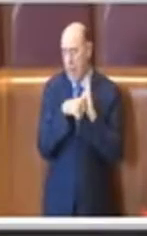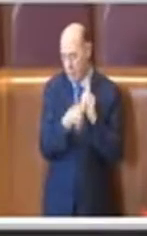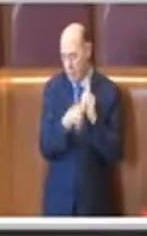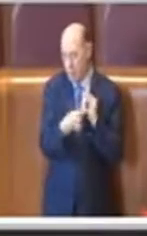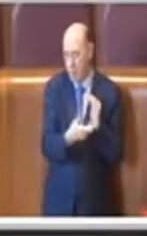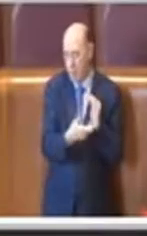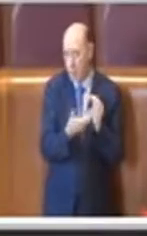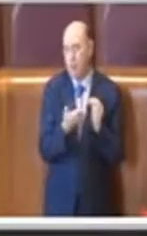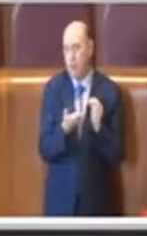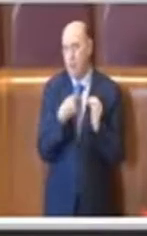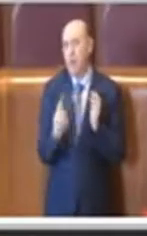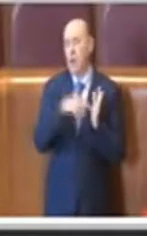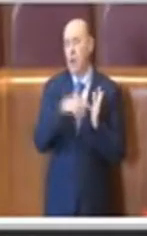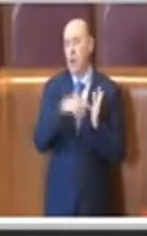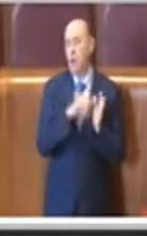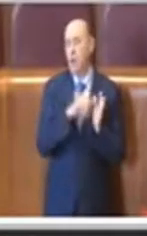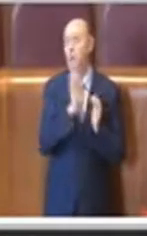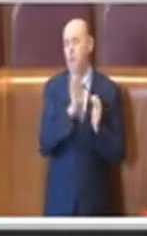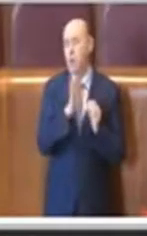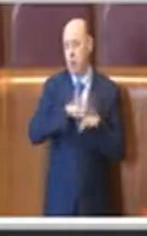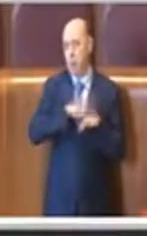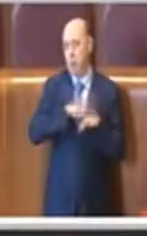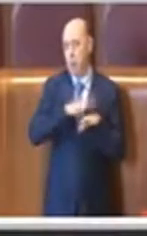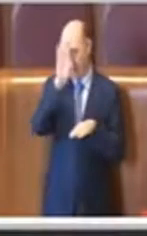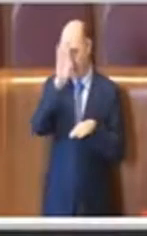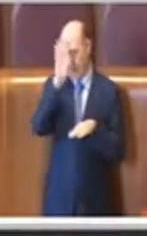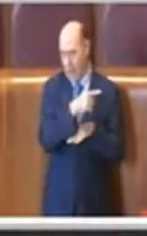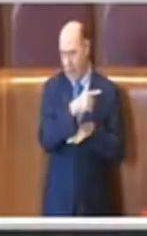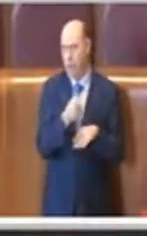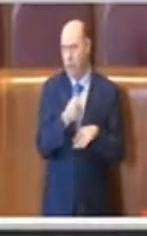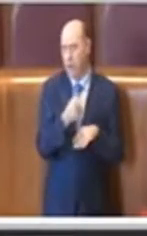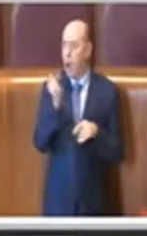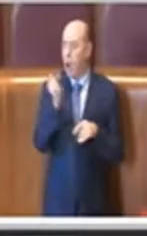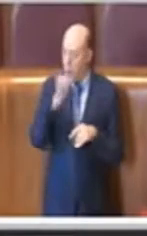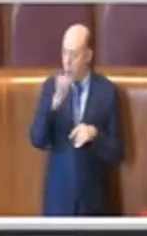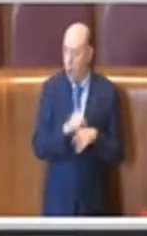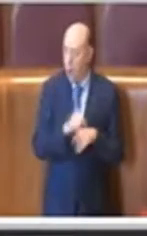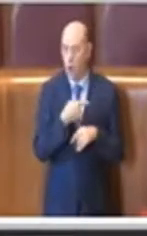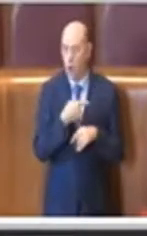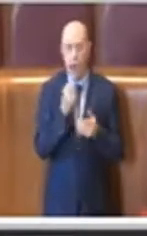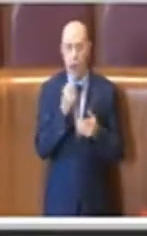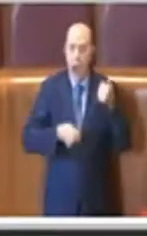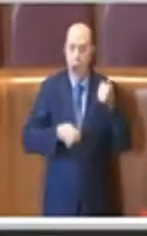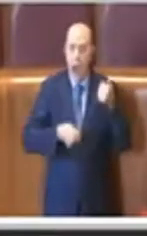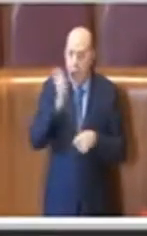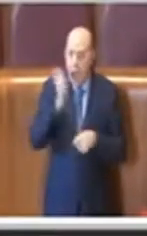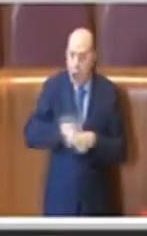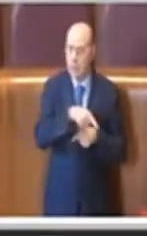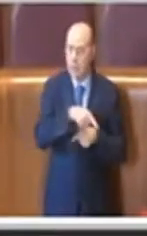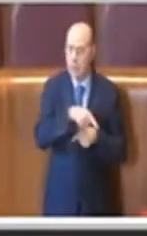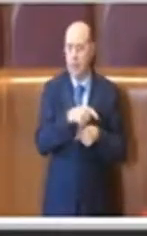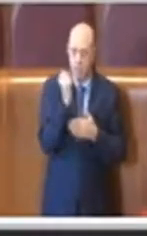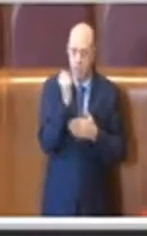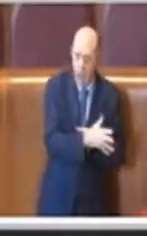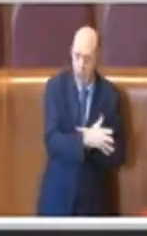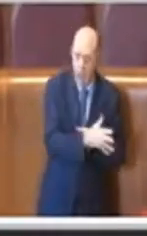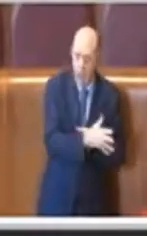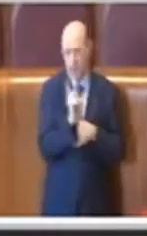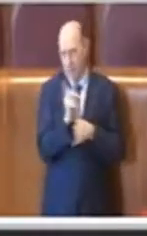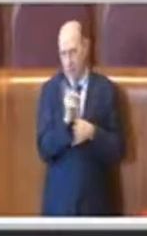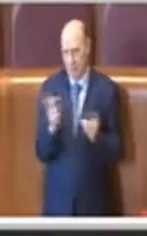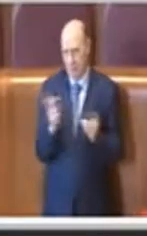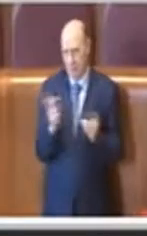in loro piena proprietà senza essere sottoposti ad aste, sfratti e altre situazioni davvero